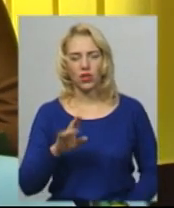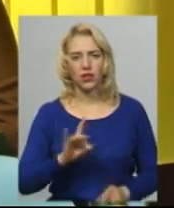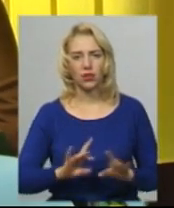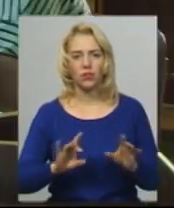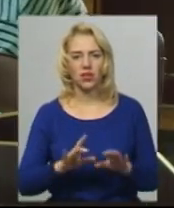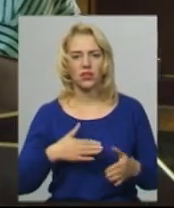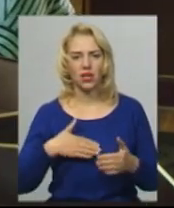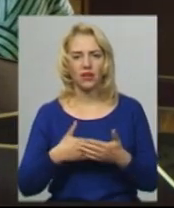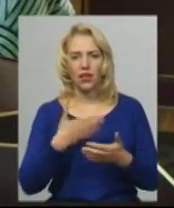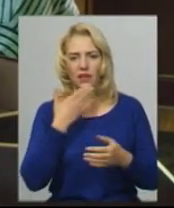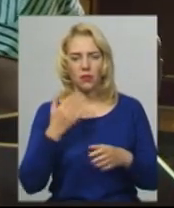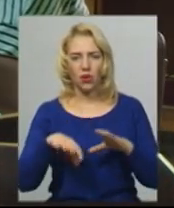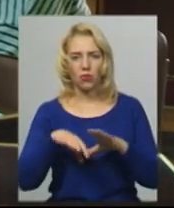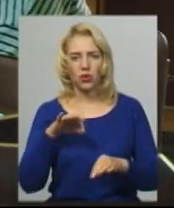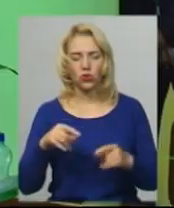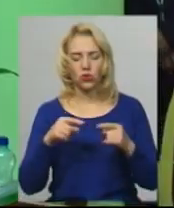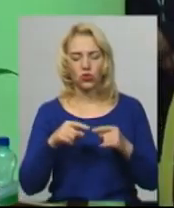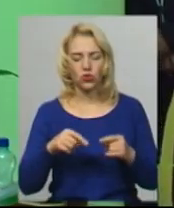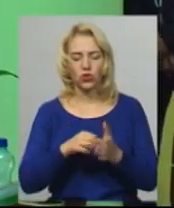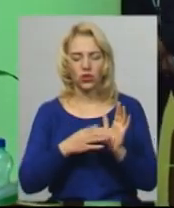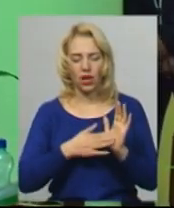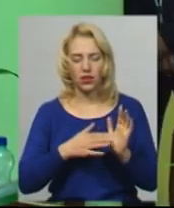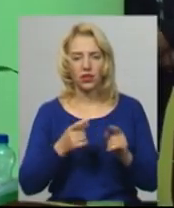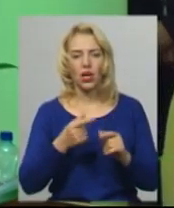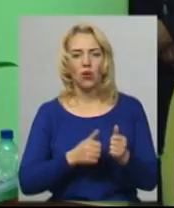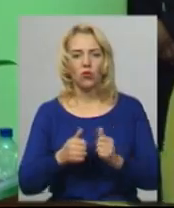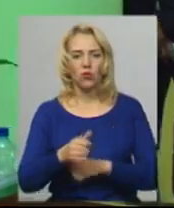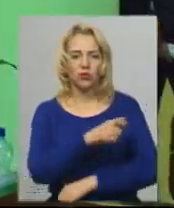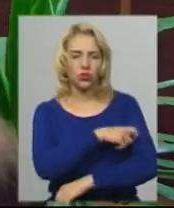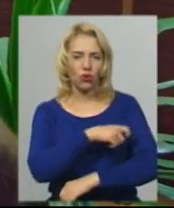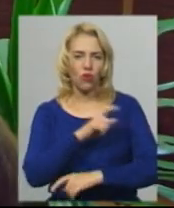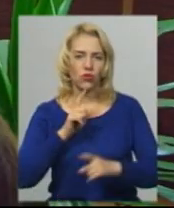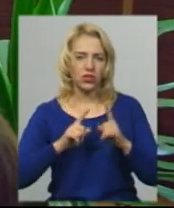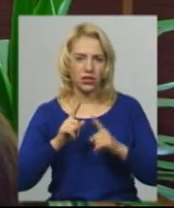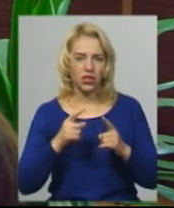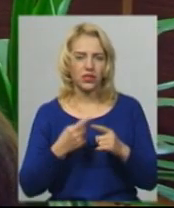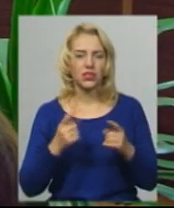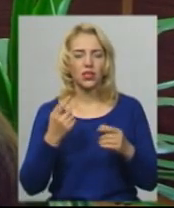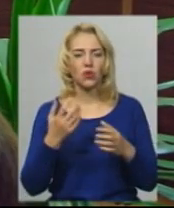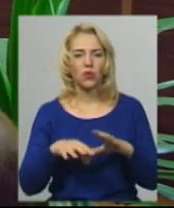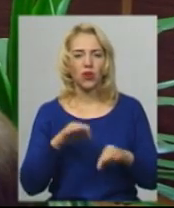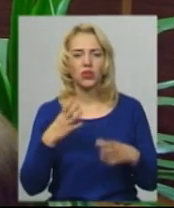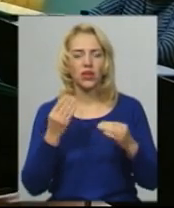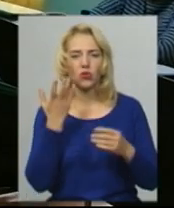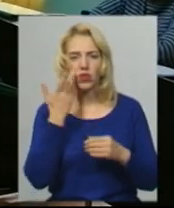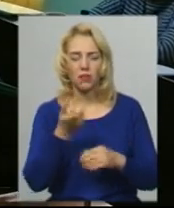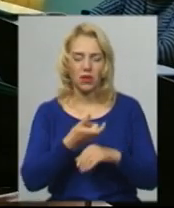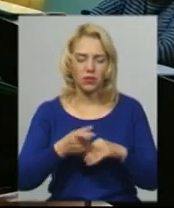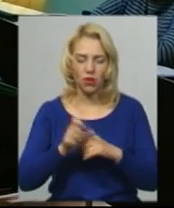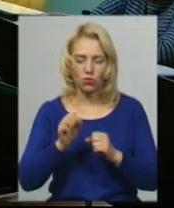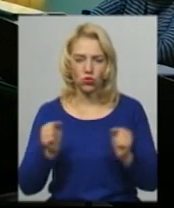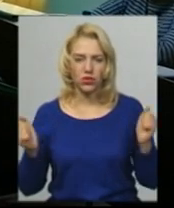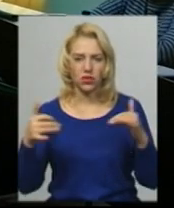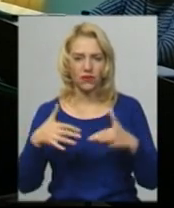активістам не обрали точну дату проведення позачергової сесії, бо обирають день, коли може зібратися максимальна кількість депутатів. Тому ми маємо з